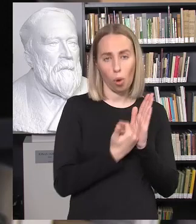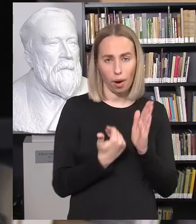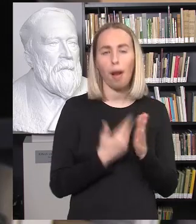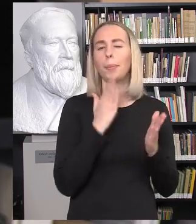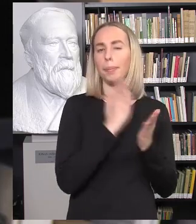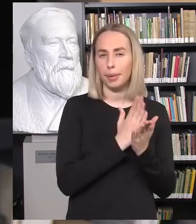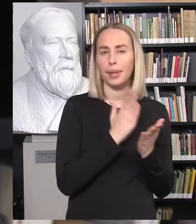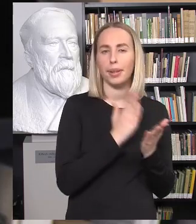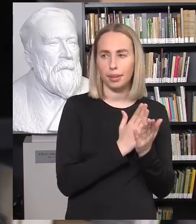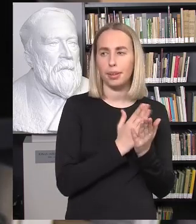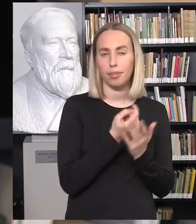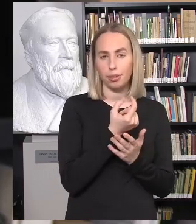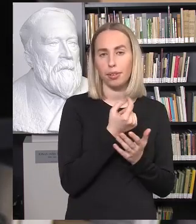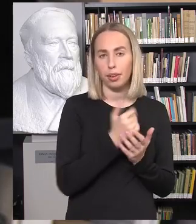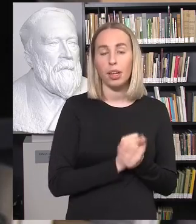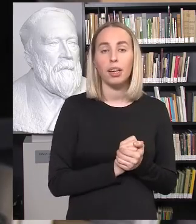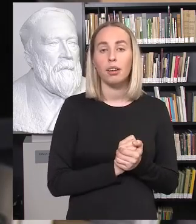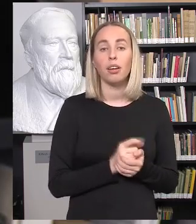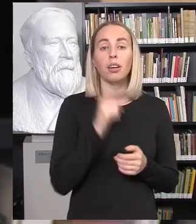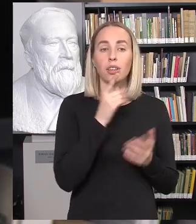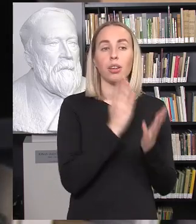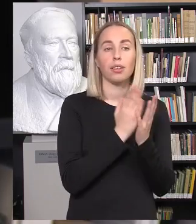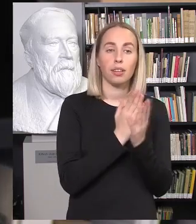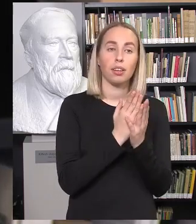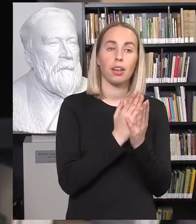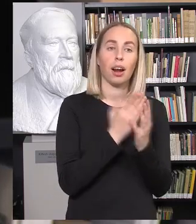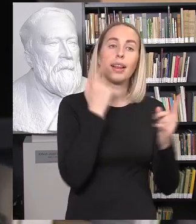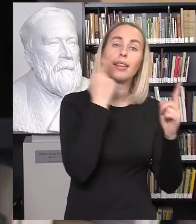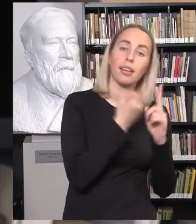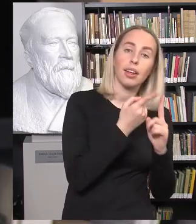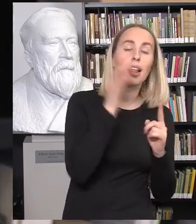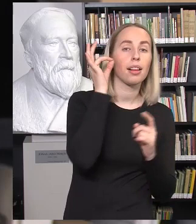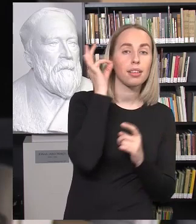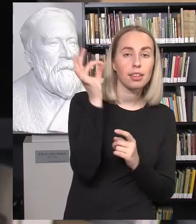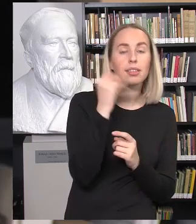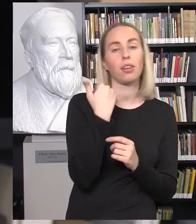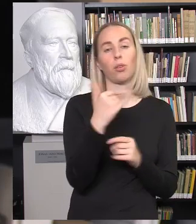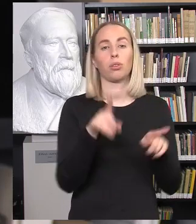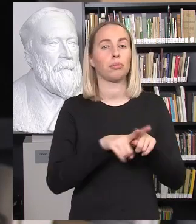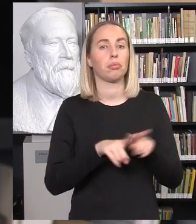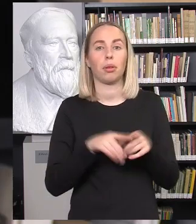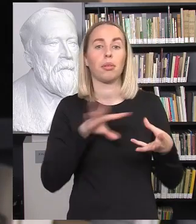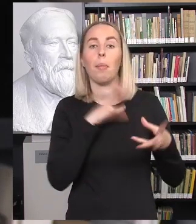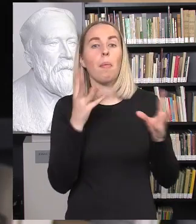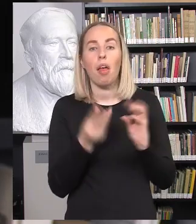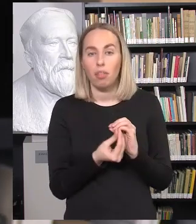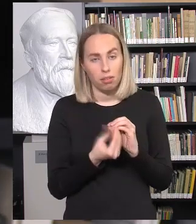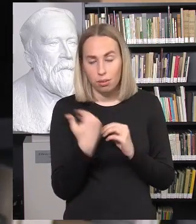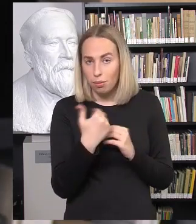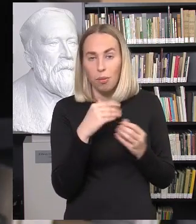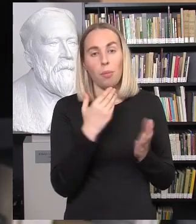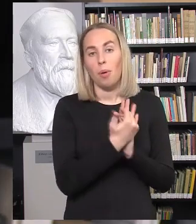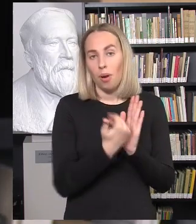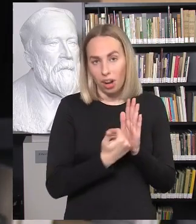egzistuoja. Jos yra, na, būna tikslinės, būna labai tokios, na, universalios programos. Ir, kaip